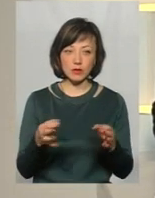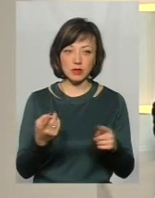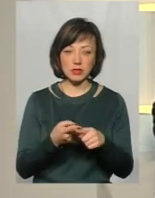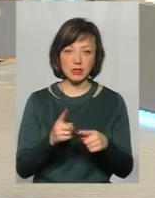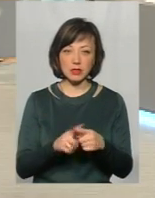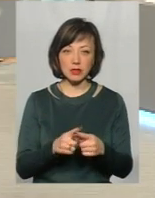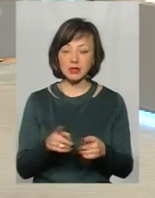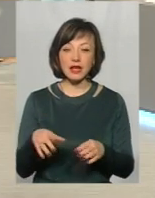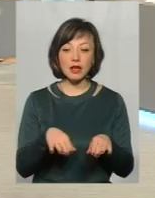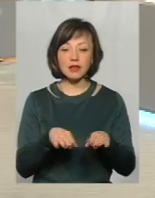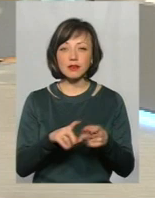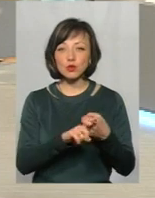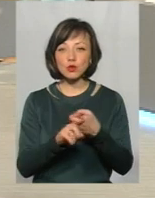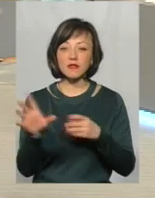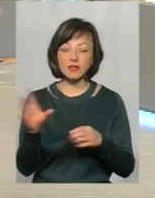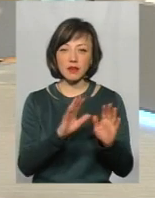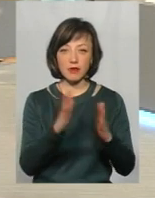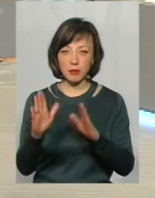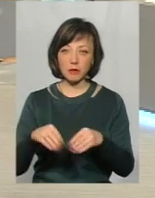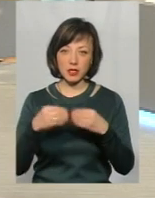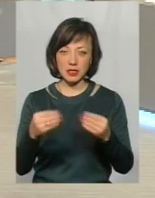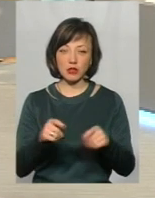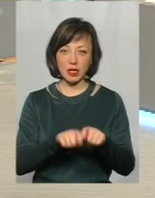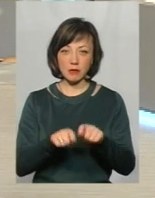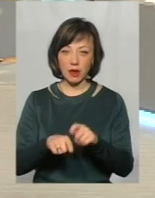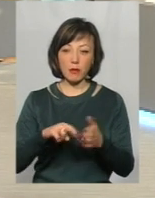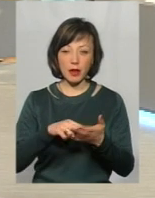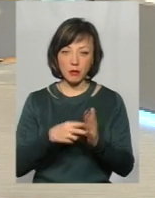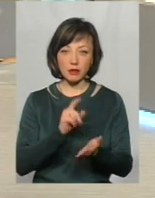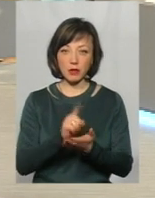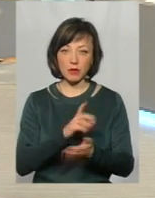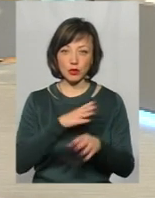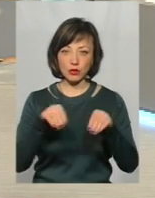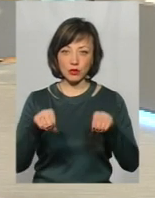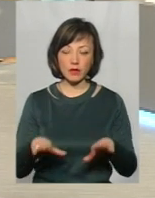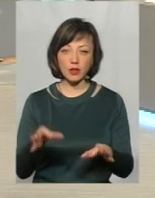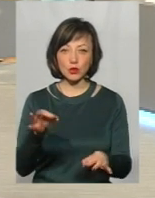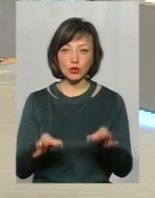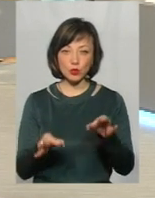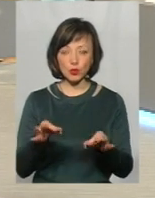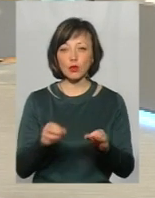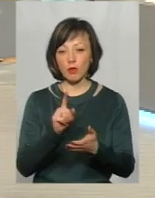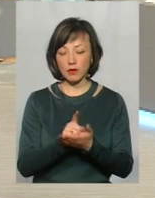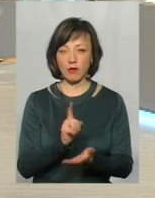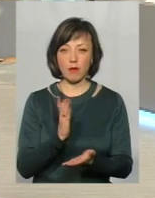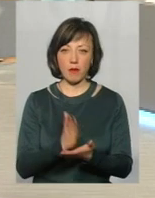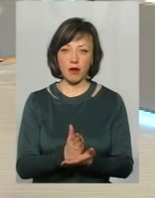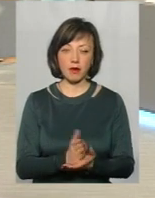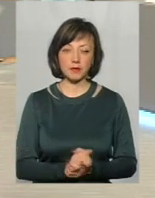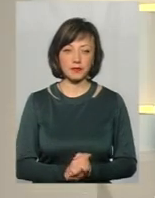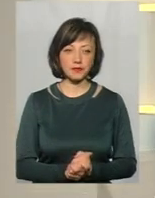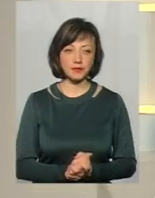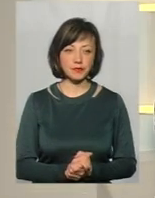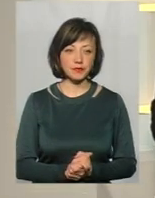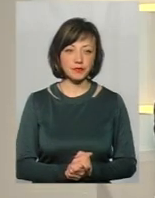Це стосується абсолютно всіх випадків призначення експертизи. Якщо передбачено, що має бути ухвала судді, для цього значено, обов'язково має йдути. Для того,